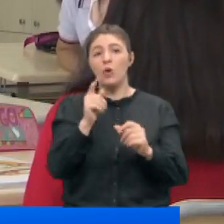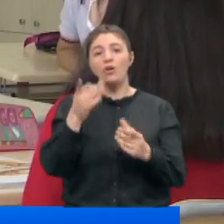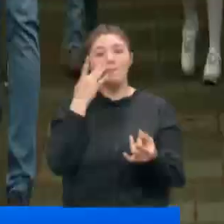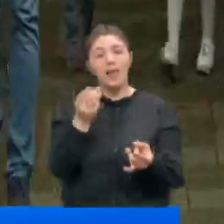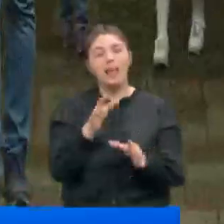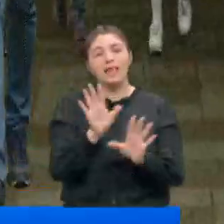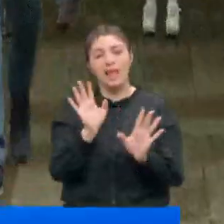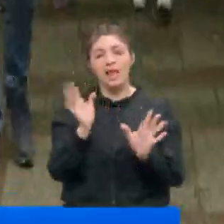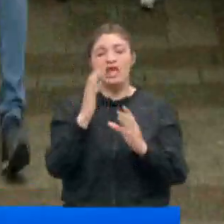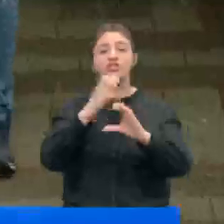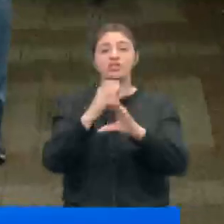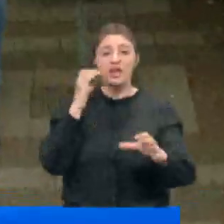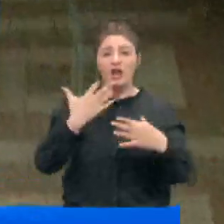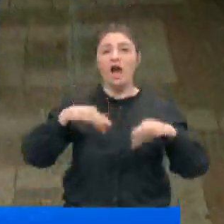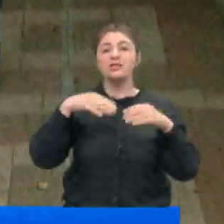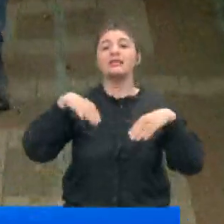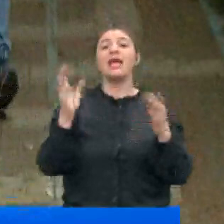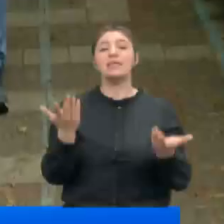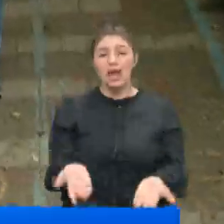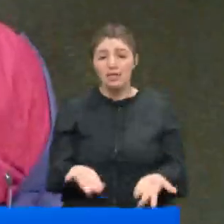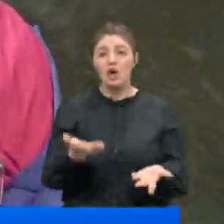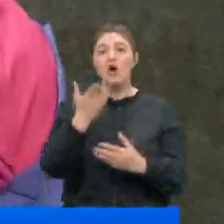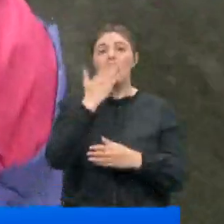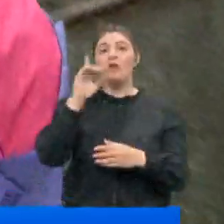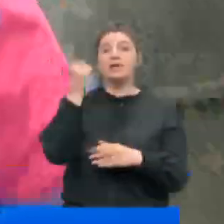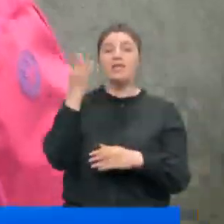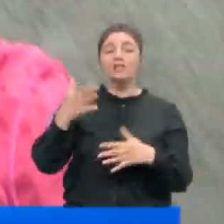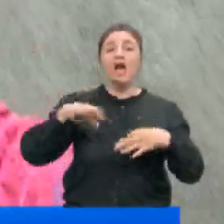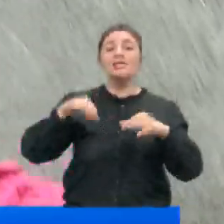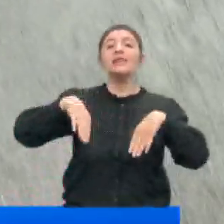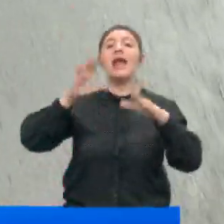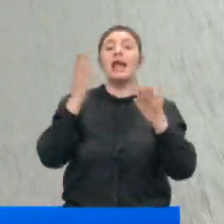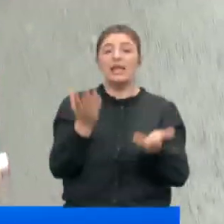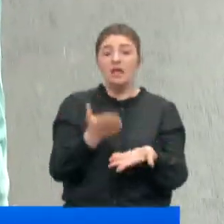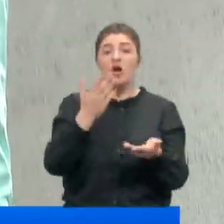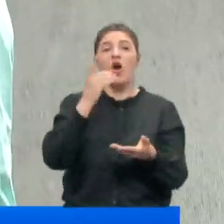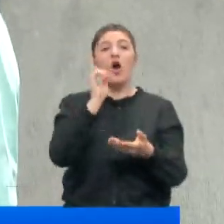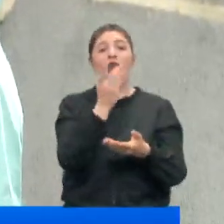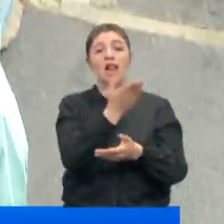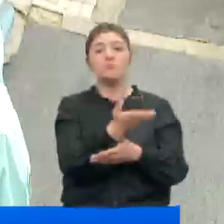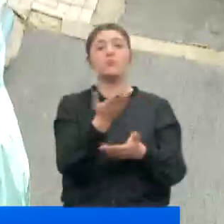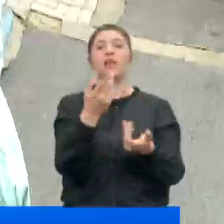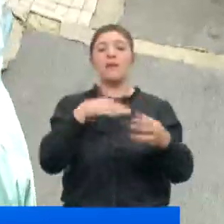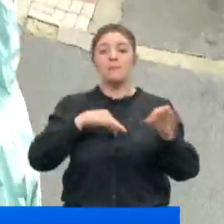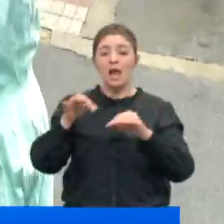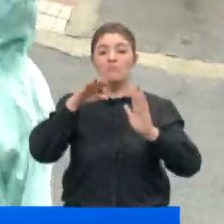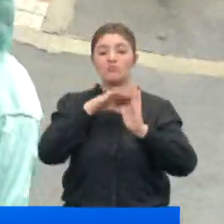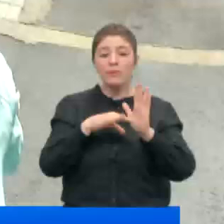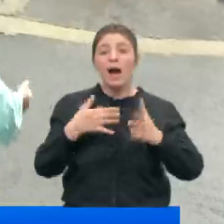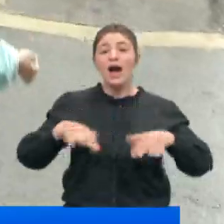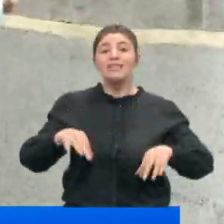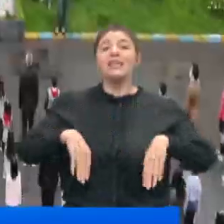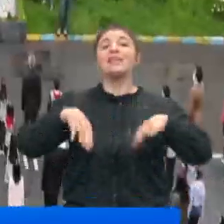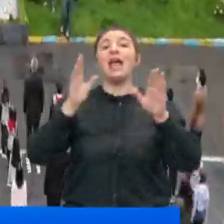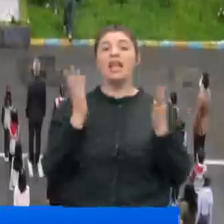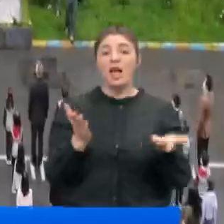o da belli değil. Servisçi hazır değilken, okul idaresi hazır değilken, öğretmen plan ve program bakımından hazır